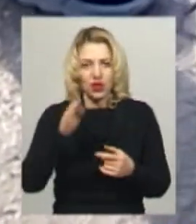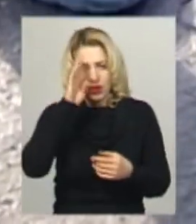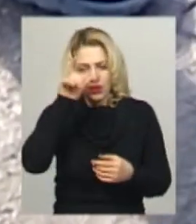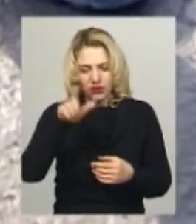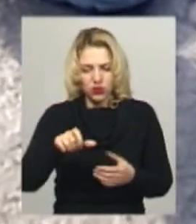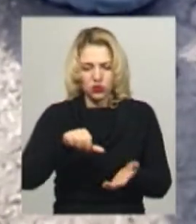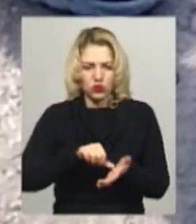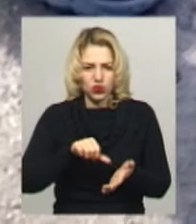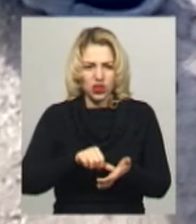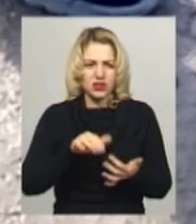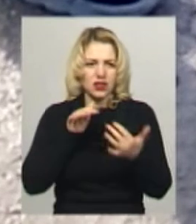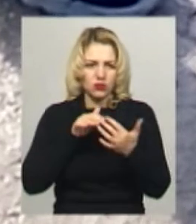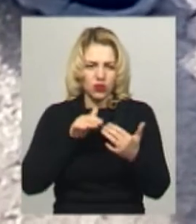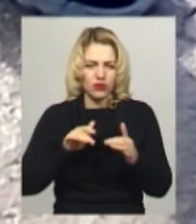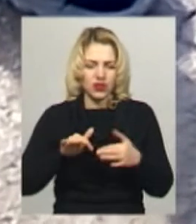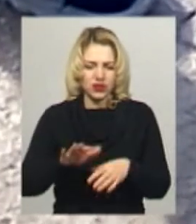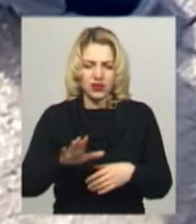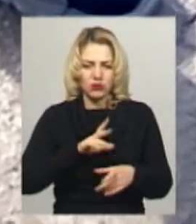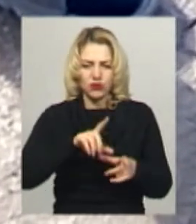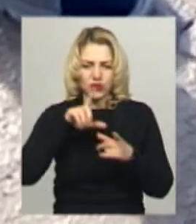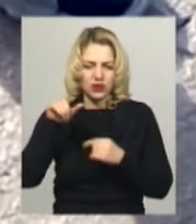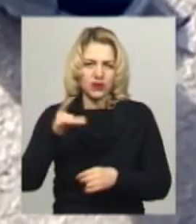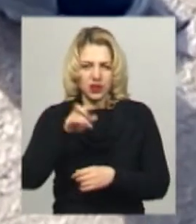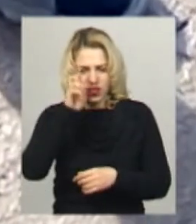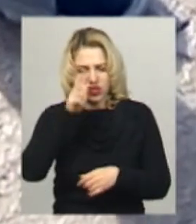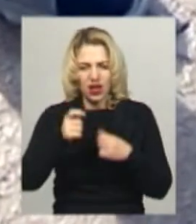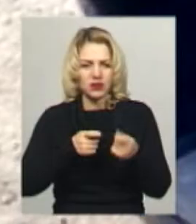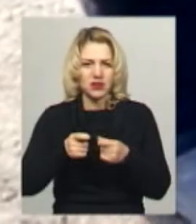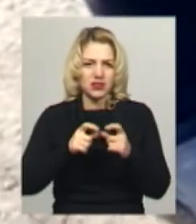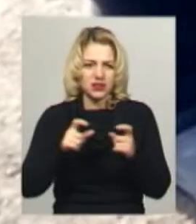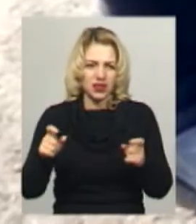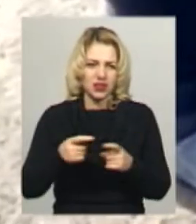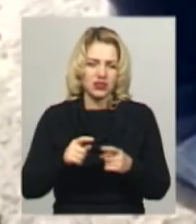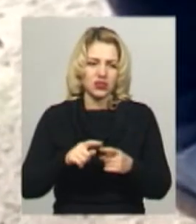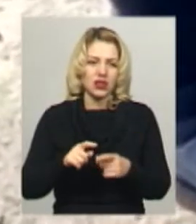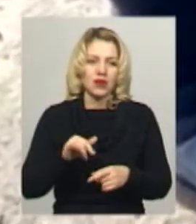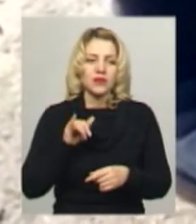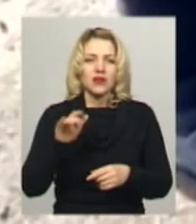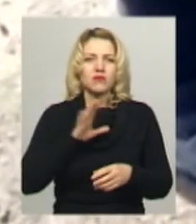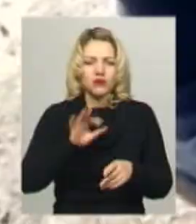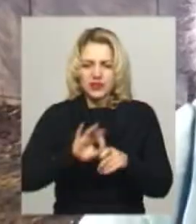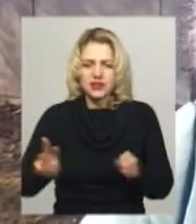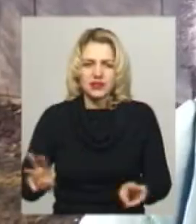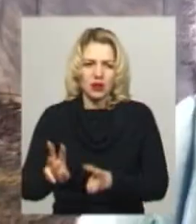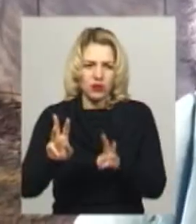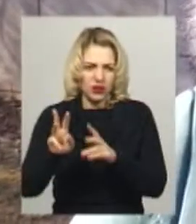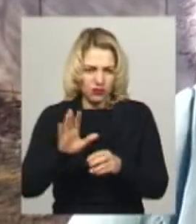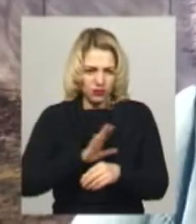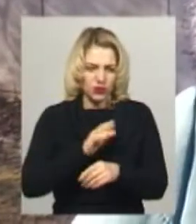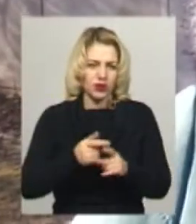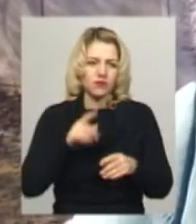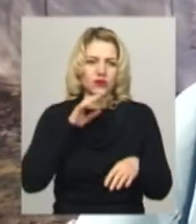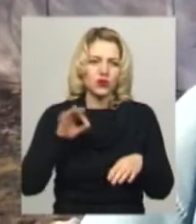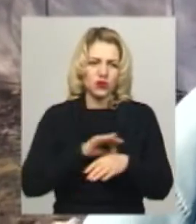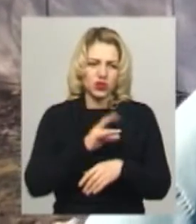дій, їздив в держадміністрацію, сільради не вилазив, сидів, то він узяв, де запалив. За те, що він воював із ним. Дружина Микола